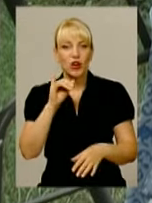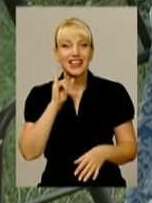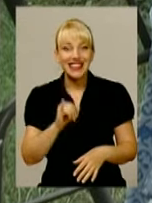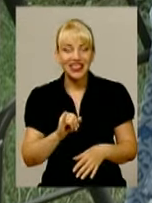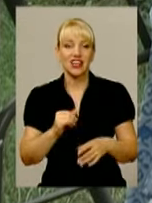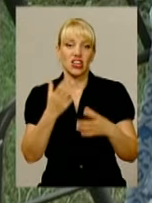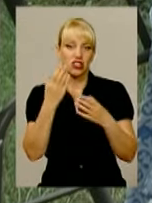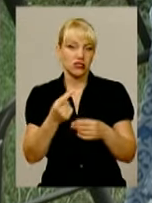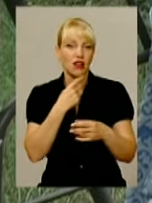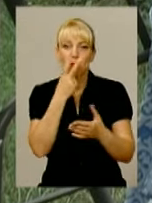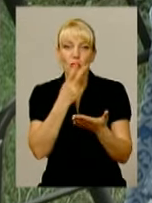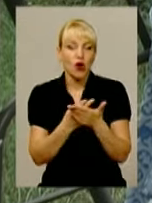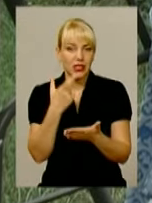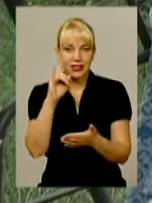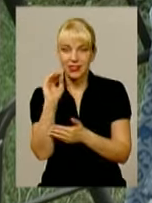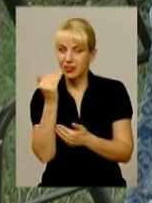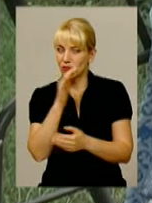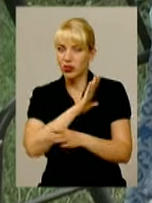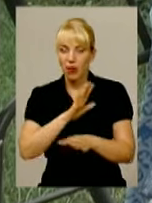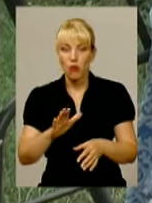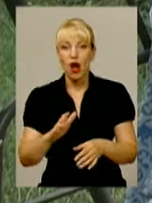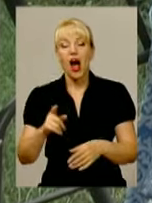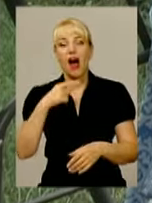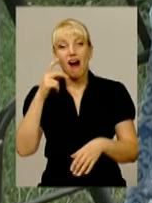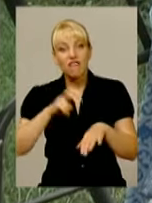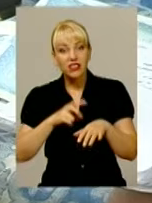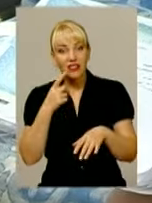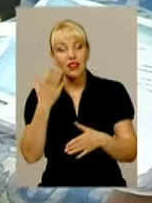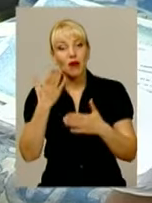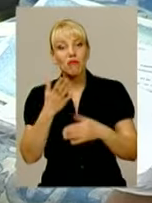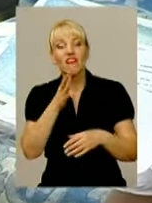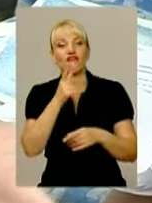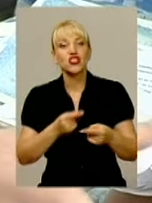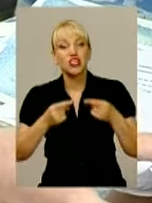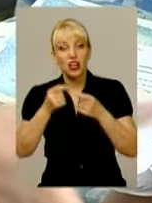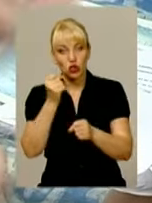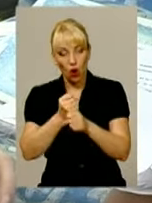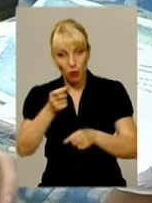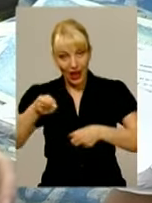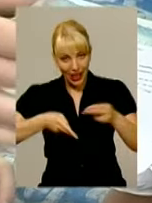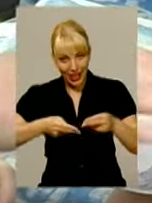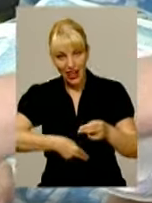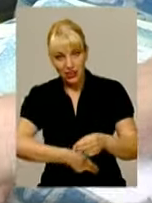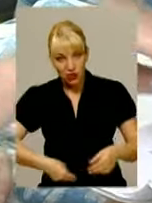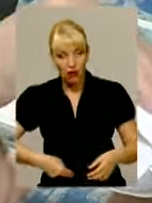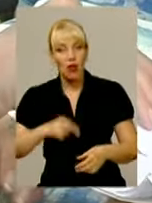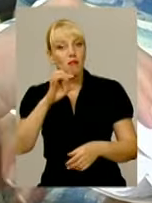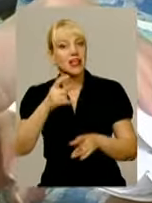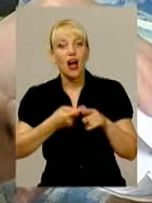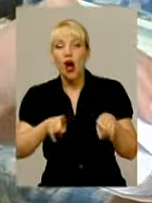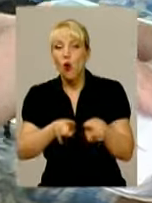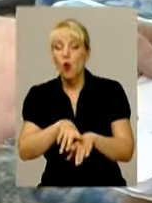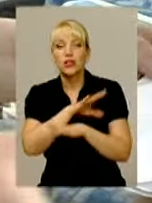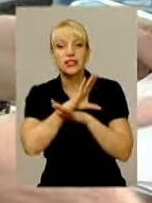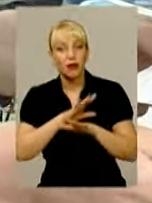вчасно були прийняті, зроблені кесарів, то цього б не було. Далі – Хмельницька міська дитяча лікарня. У реанімації